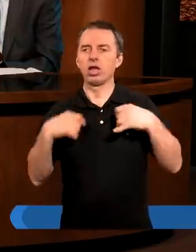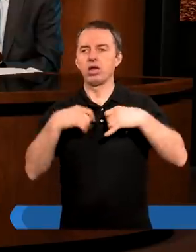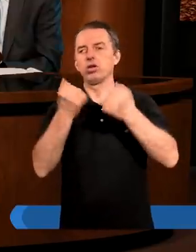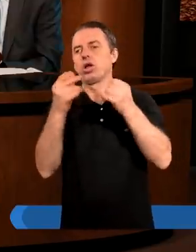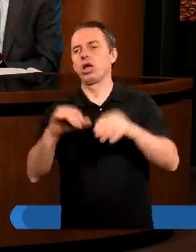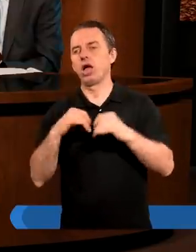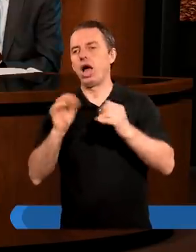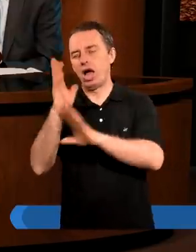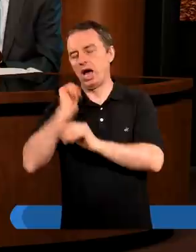mieli aureolę.